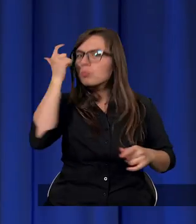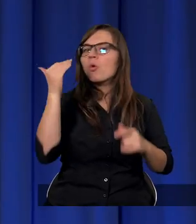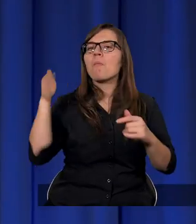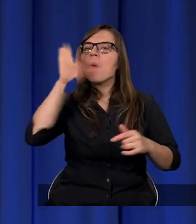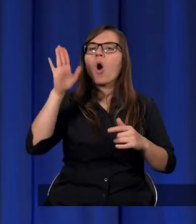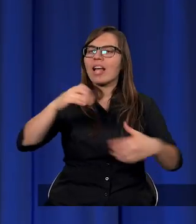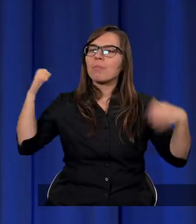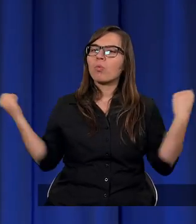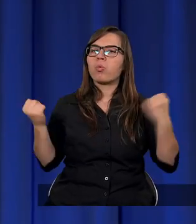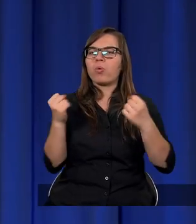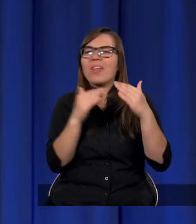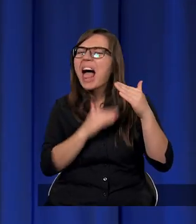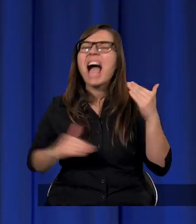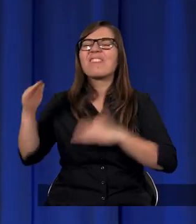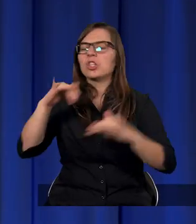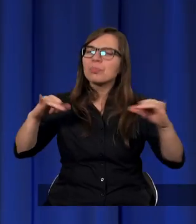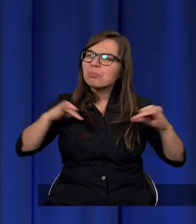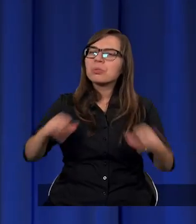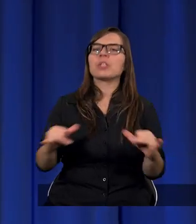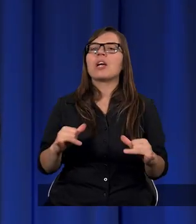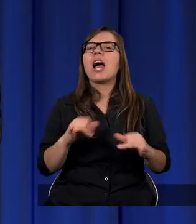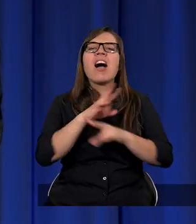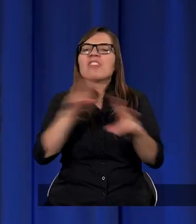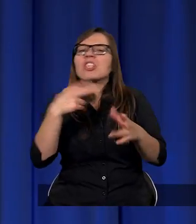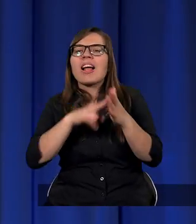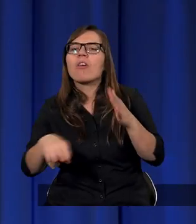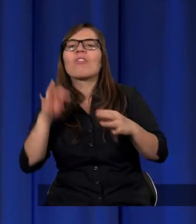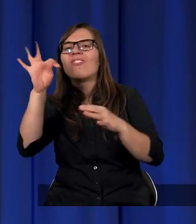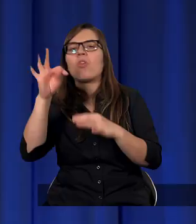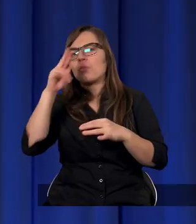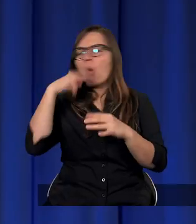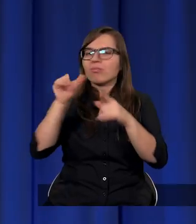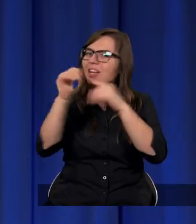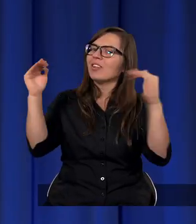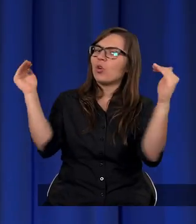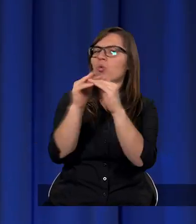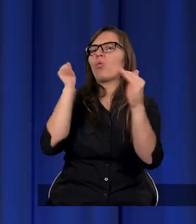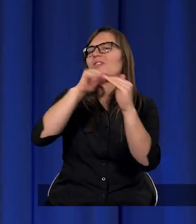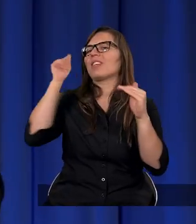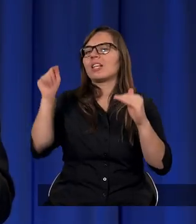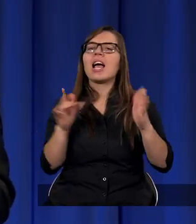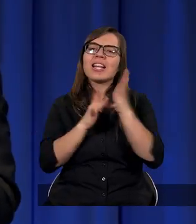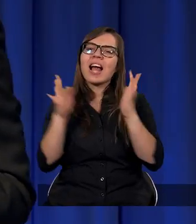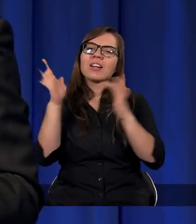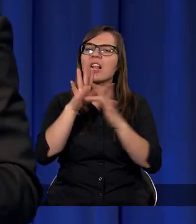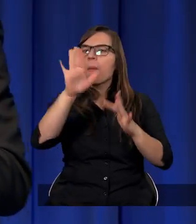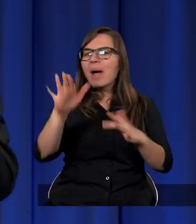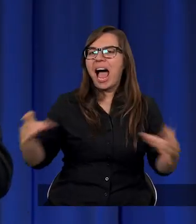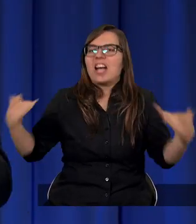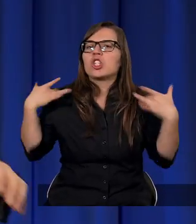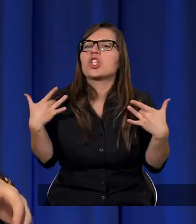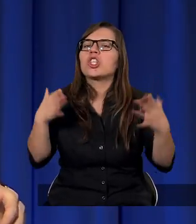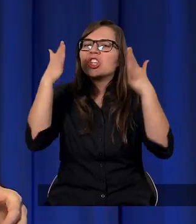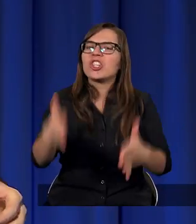Najwyższym, jest Bogiem Wszechmogącym. W niczym nie ustępuje swojemu Ojcu. Jezus Chrystus ma w sobie życie,